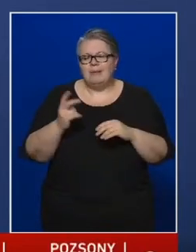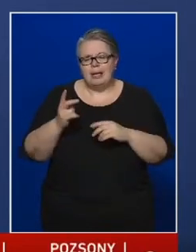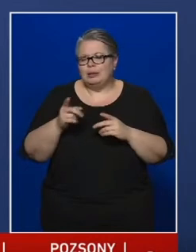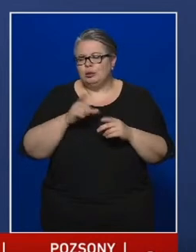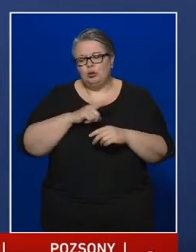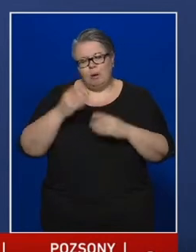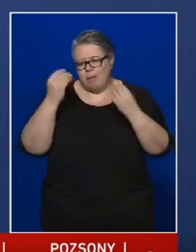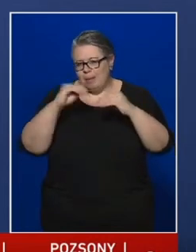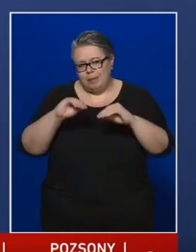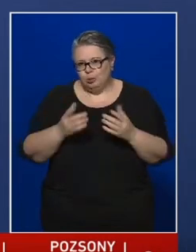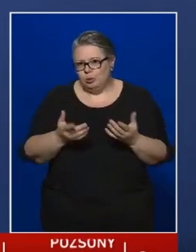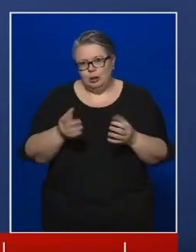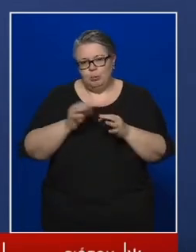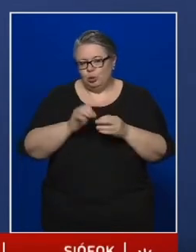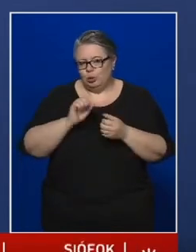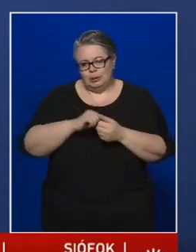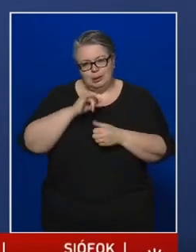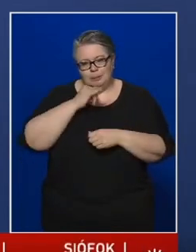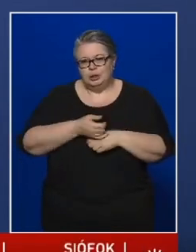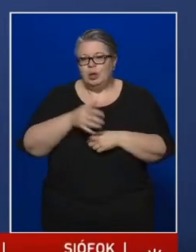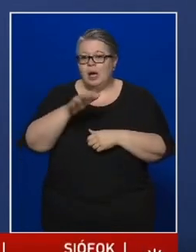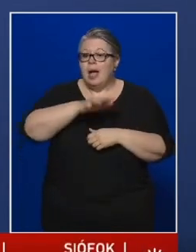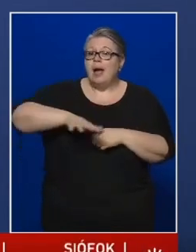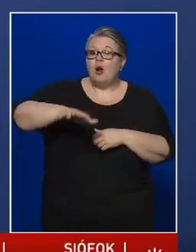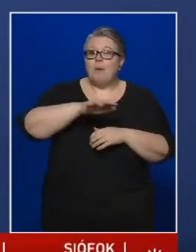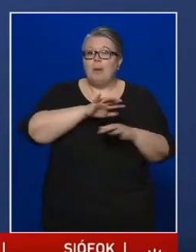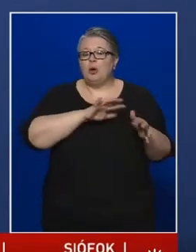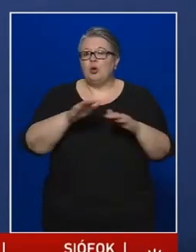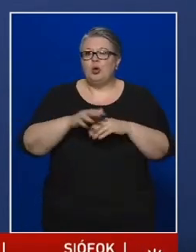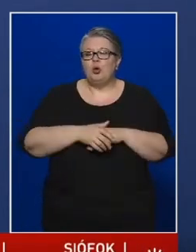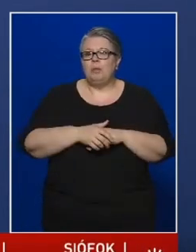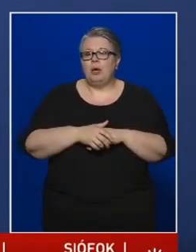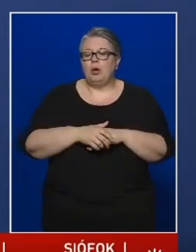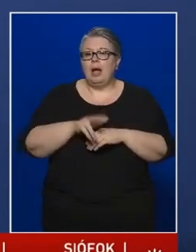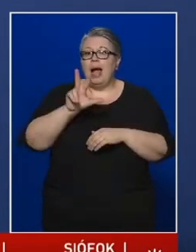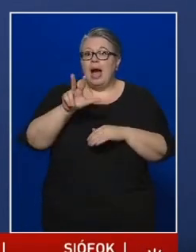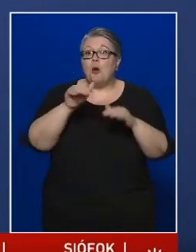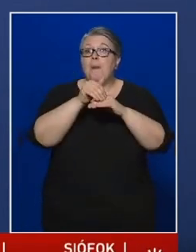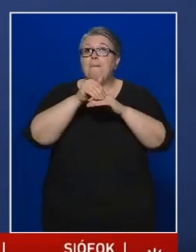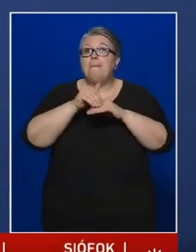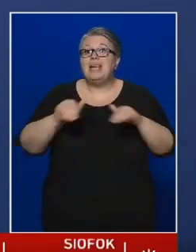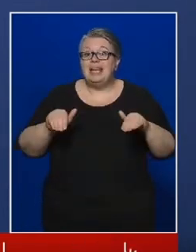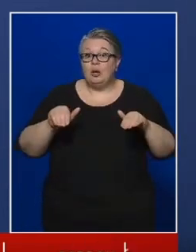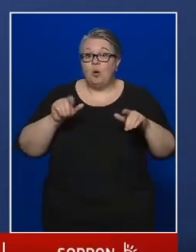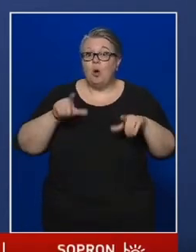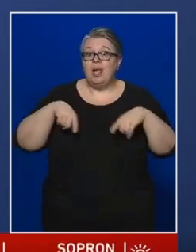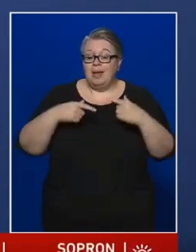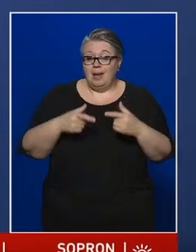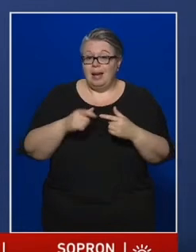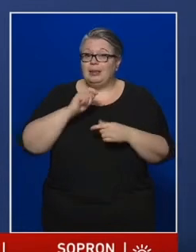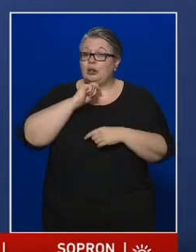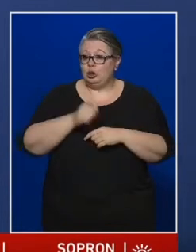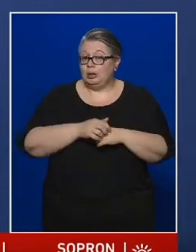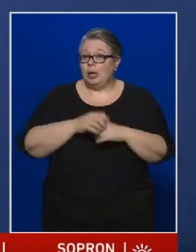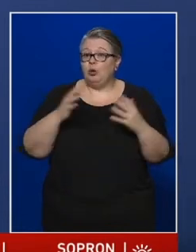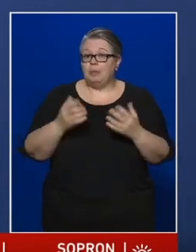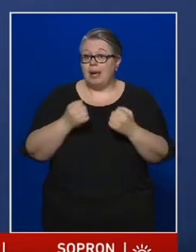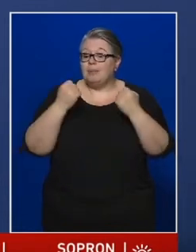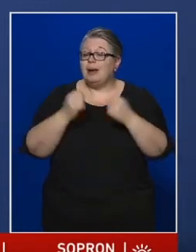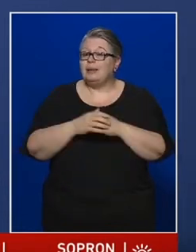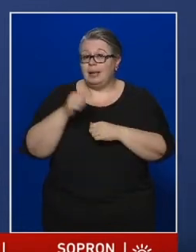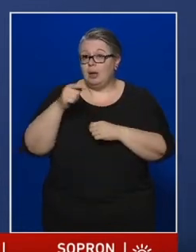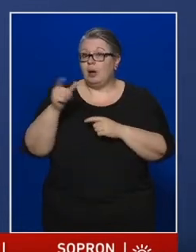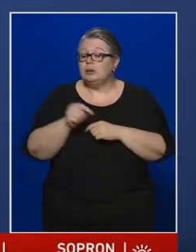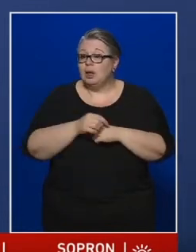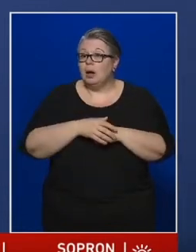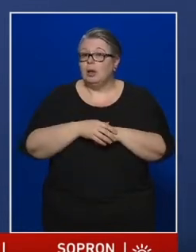becsléseken alapul ez a szám, Európában körülbelül három millió életet sikerült megmenteni